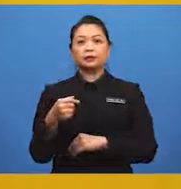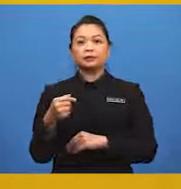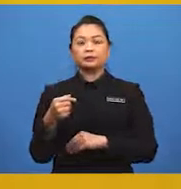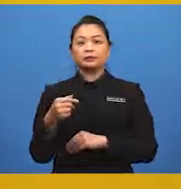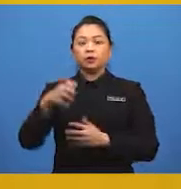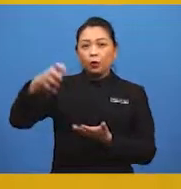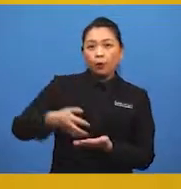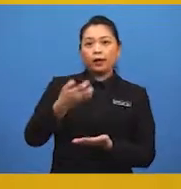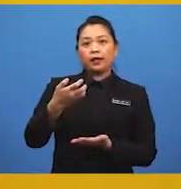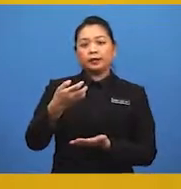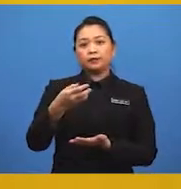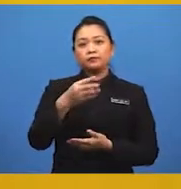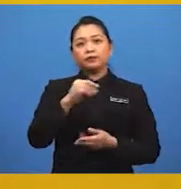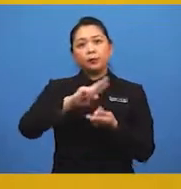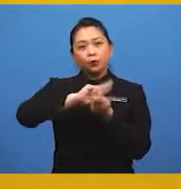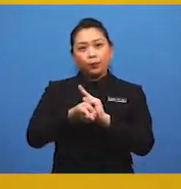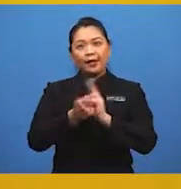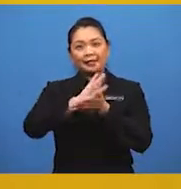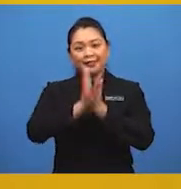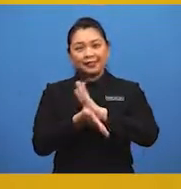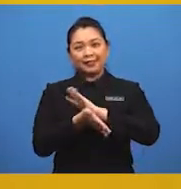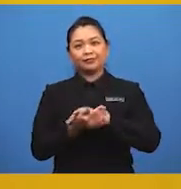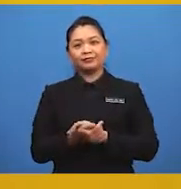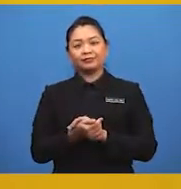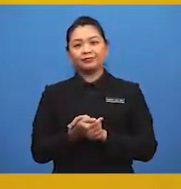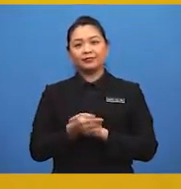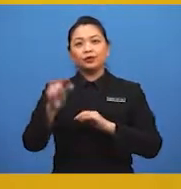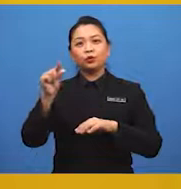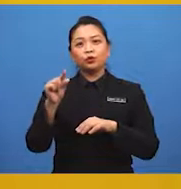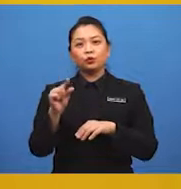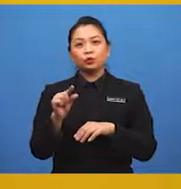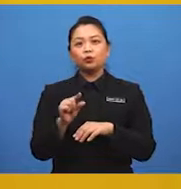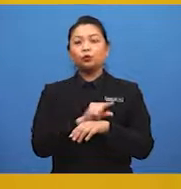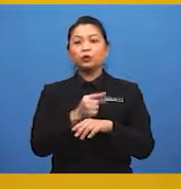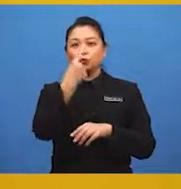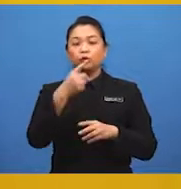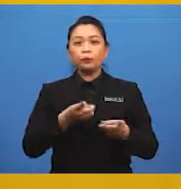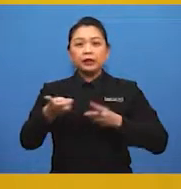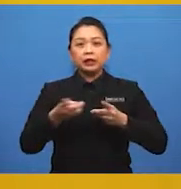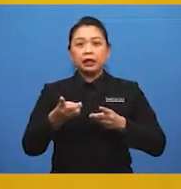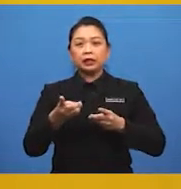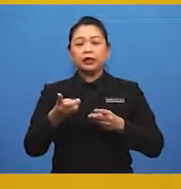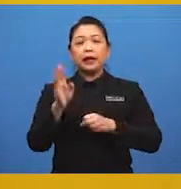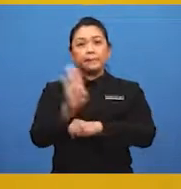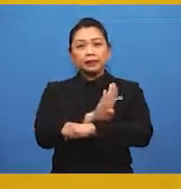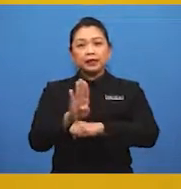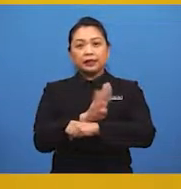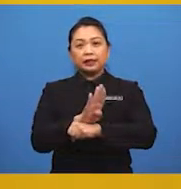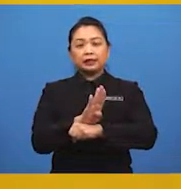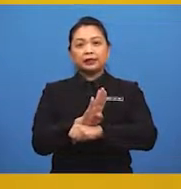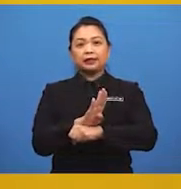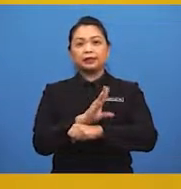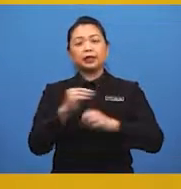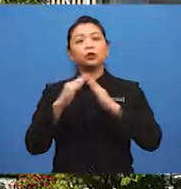pelombongan dan berubah kepada guna tanah perdagangan, peniagaan dan